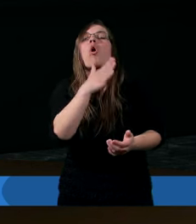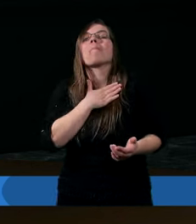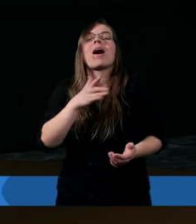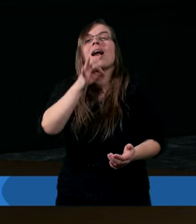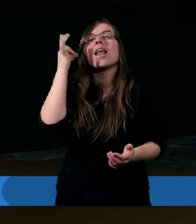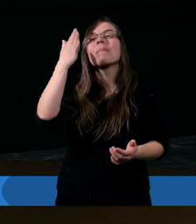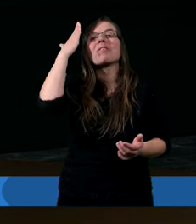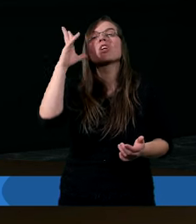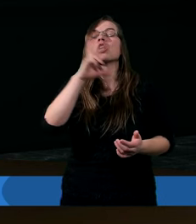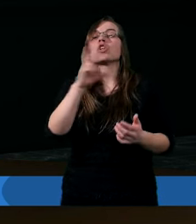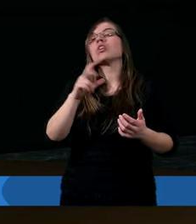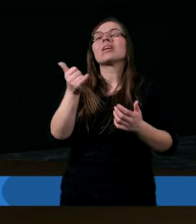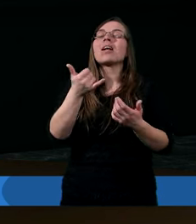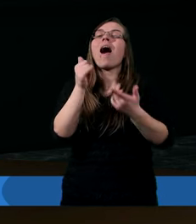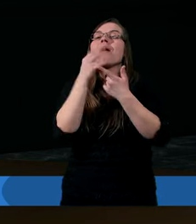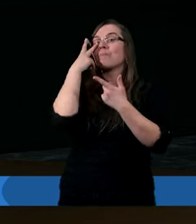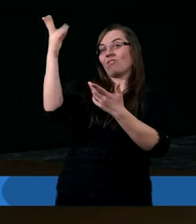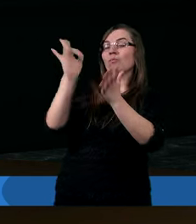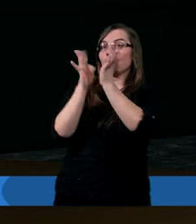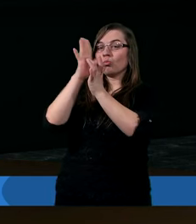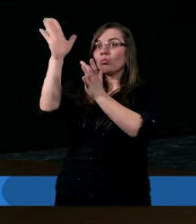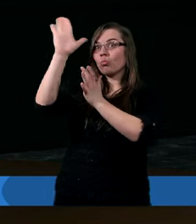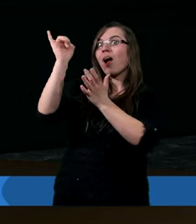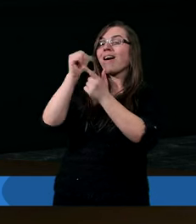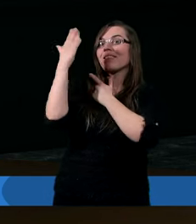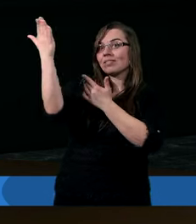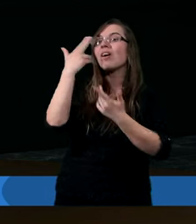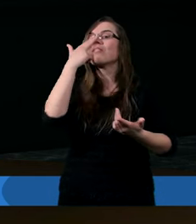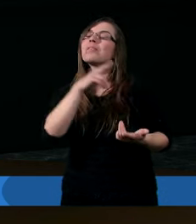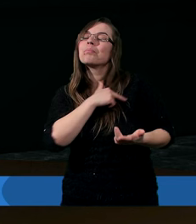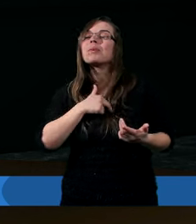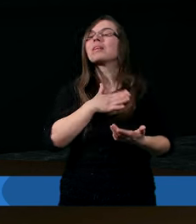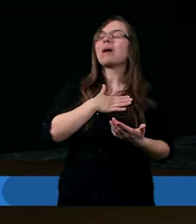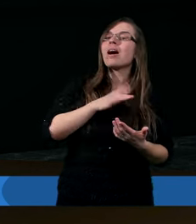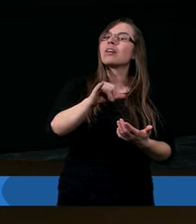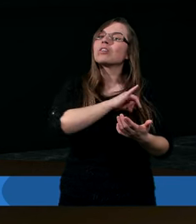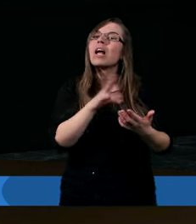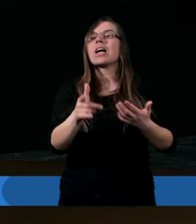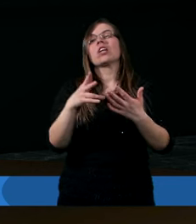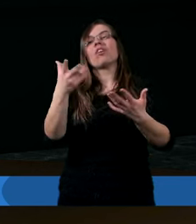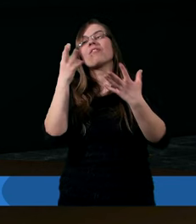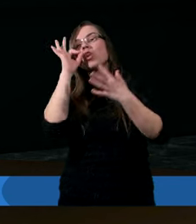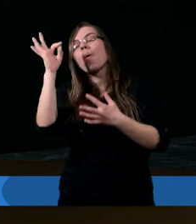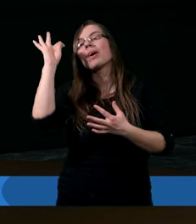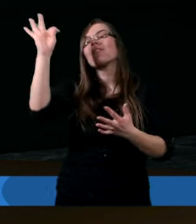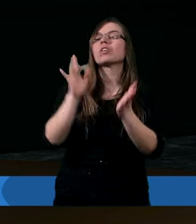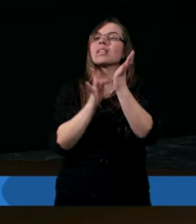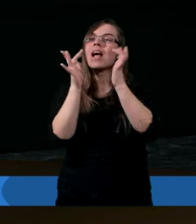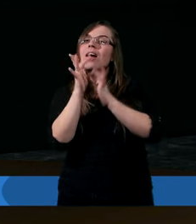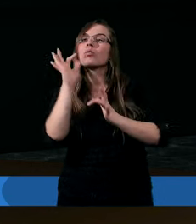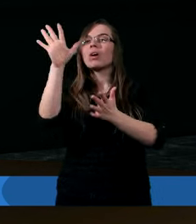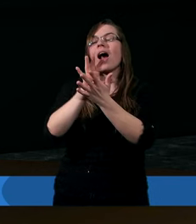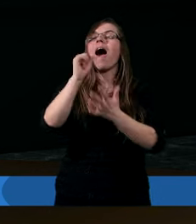wtedy, kiedy się patrzy na to, jaki jest Bóg. I w tym kontraście, prawda, Bóg doskonały, także Jezus,